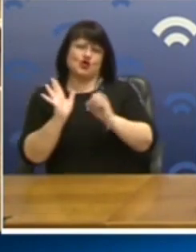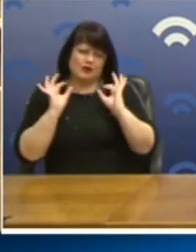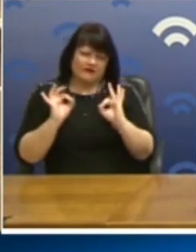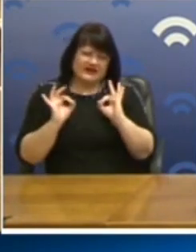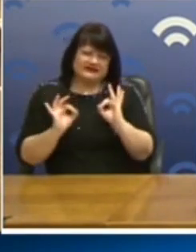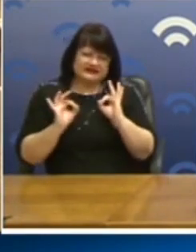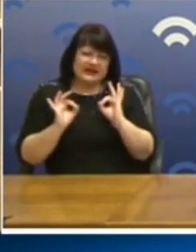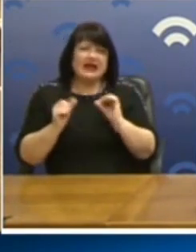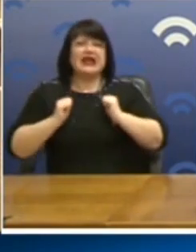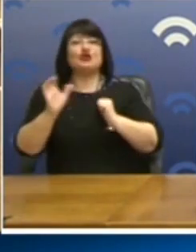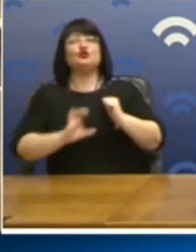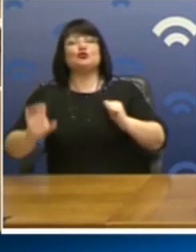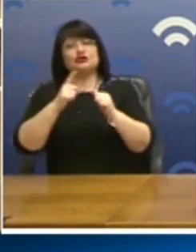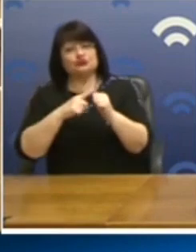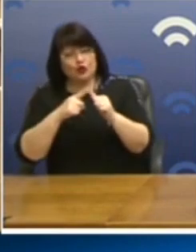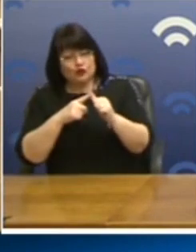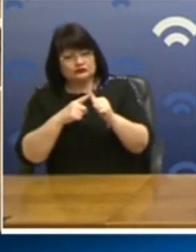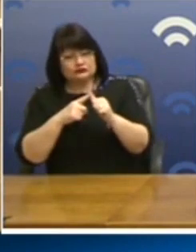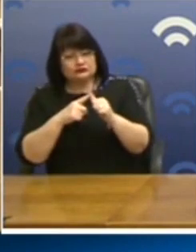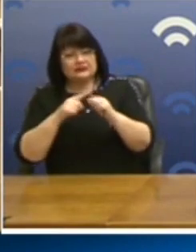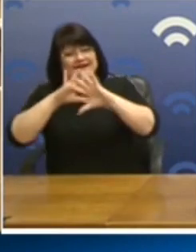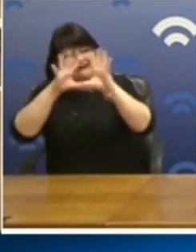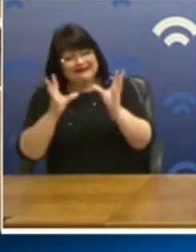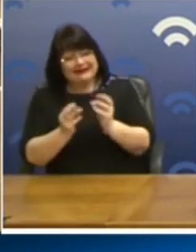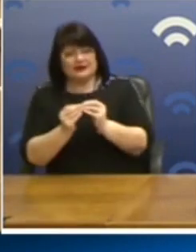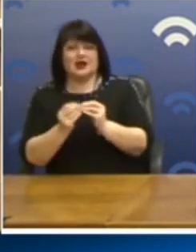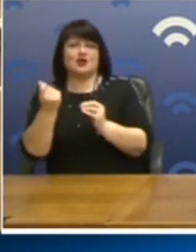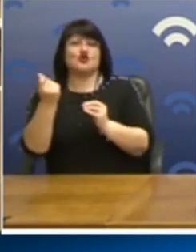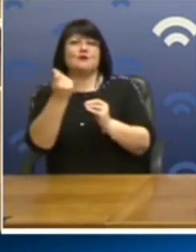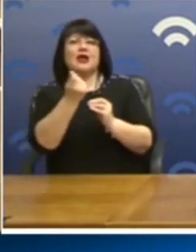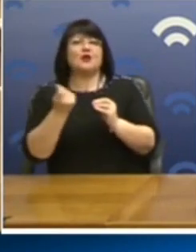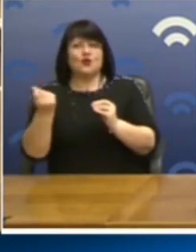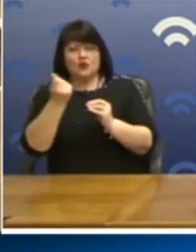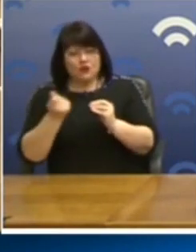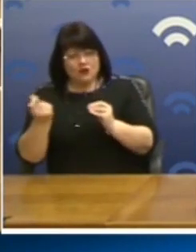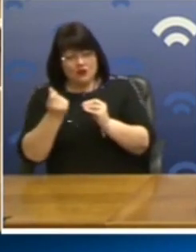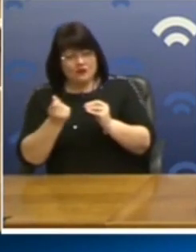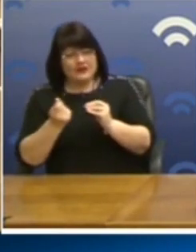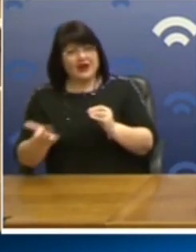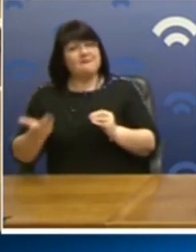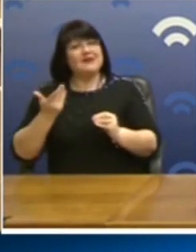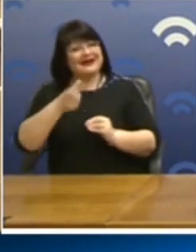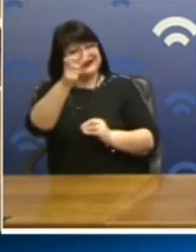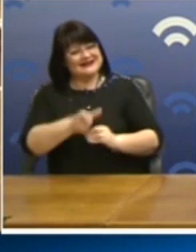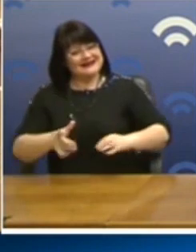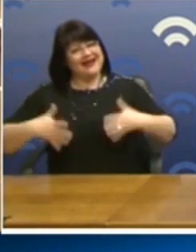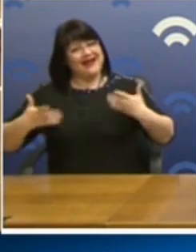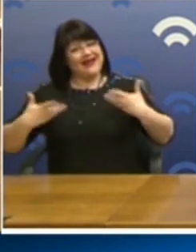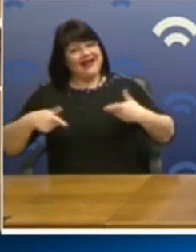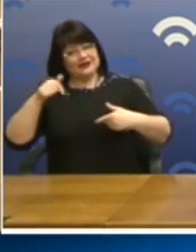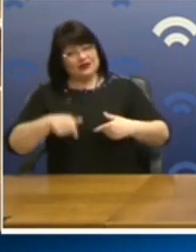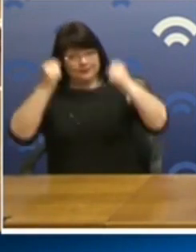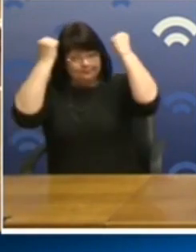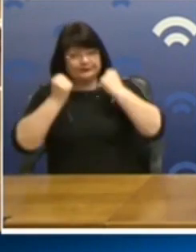τουρισμό, γενικά όλες οι εξωστρεφείς οικονομίες για τις οποίες εσείς πάλι πανηγυρίζατε θα πληγούν. Και